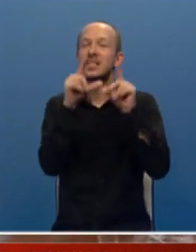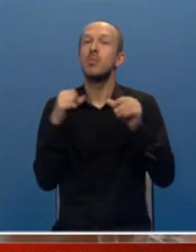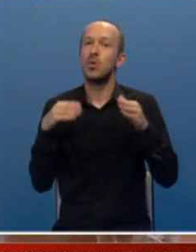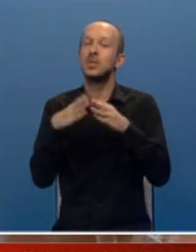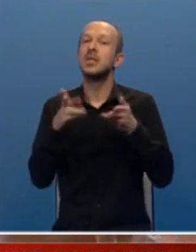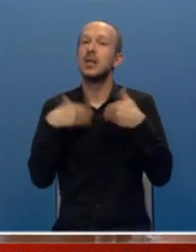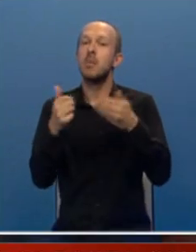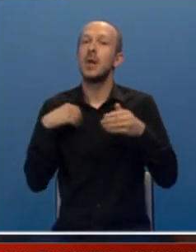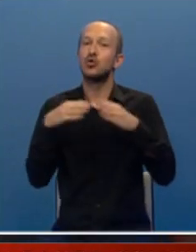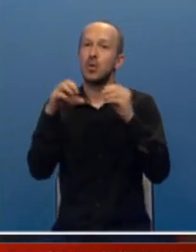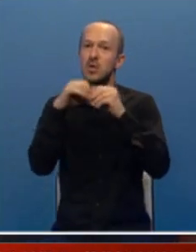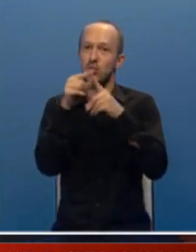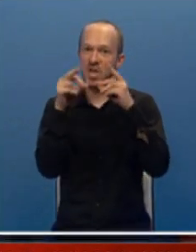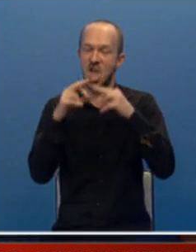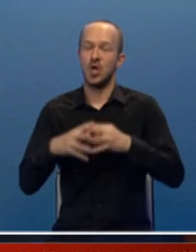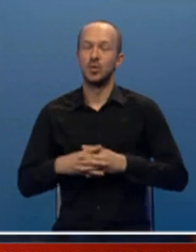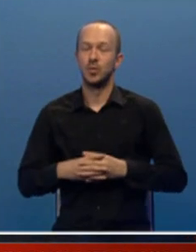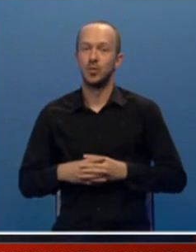raspolaganje Banjalučkoj biskupiji.